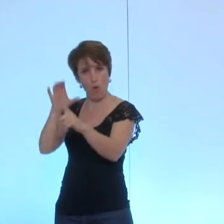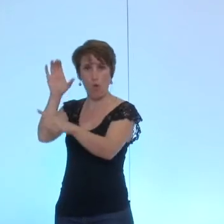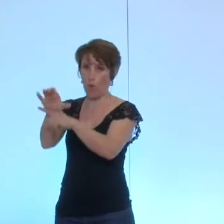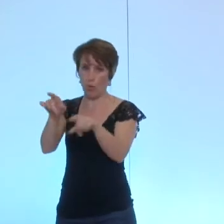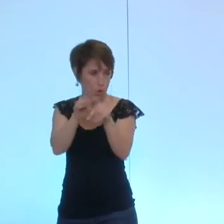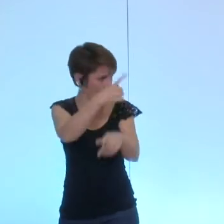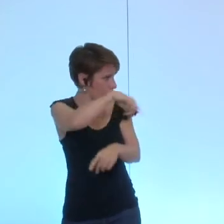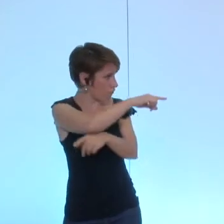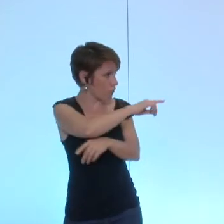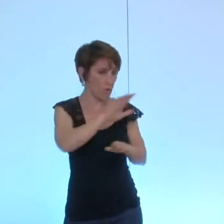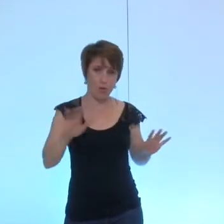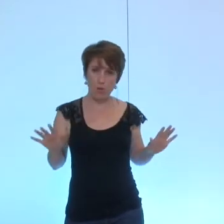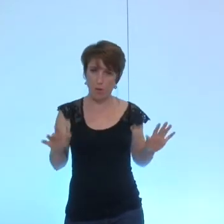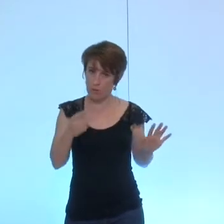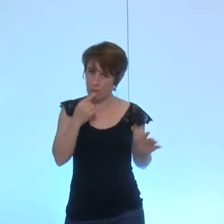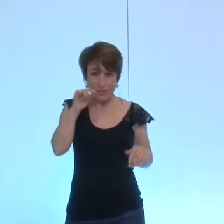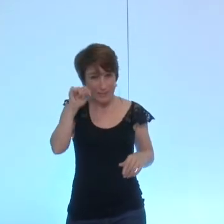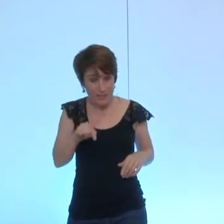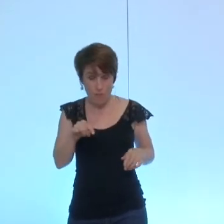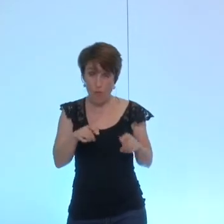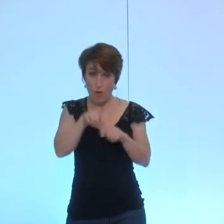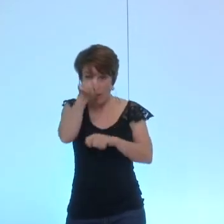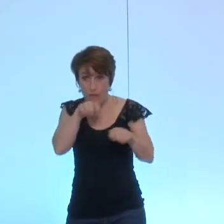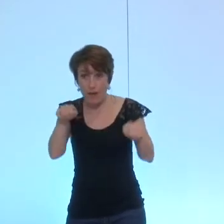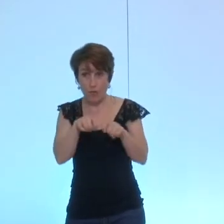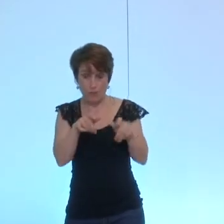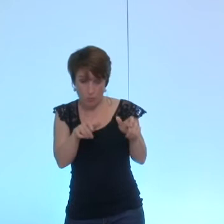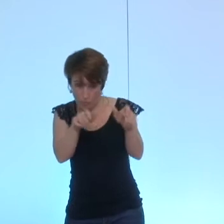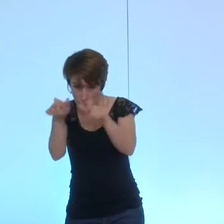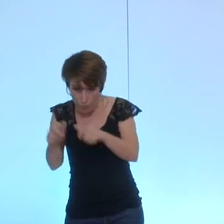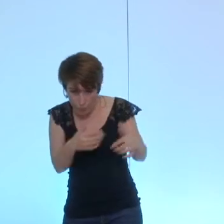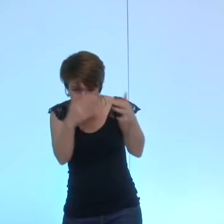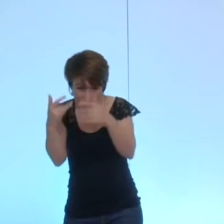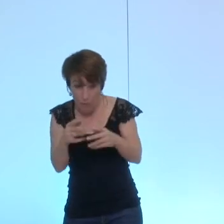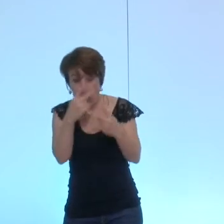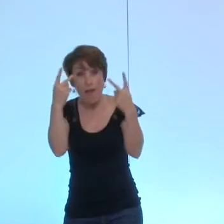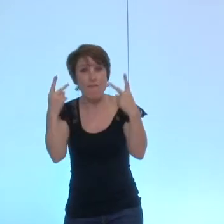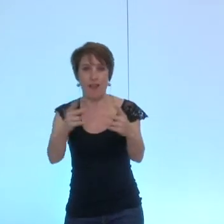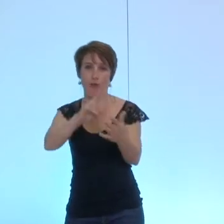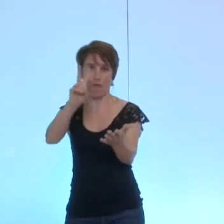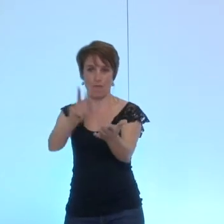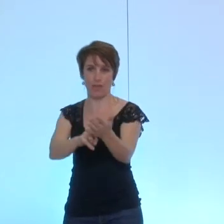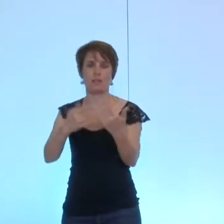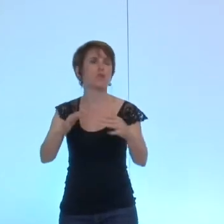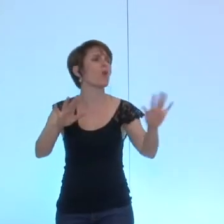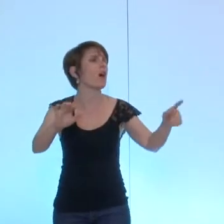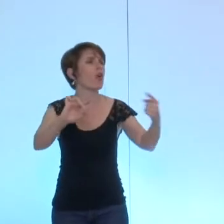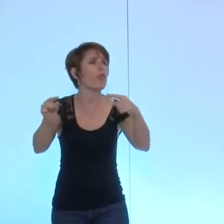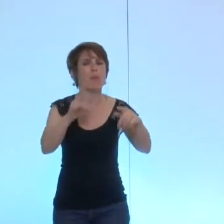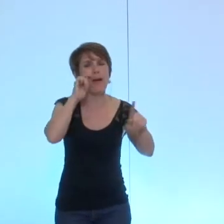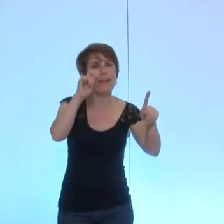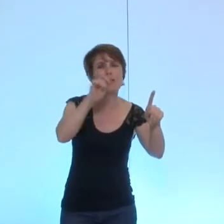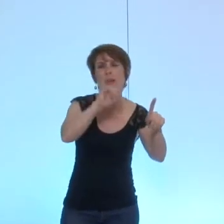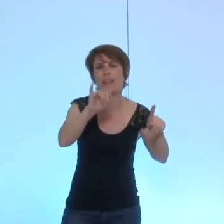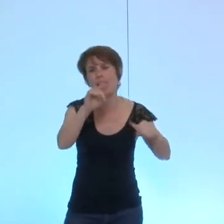savoir avoir une juste vérification et évaluation de la valorisation et rien d'autre je ne rentrerai pas ce soir dans le débat de l'expert pas